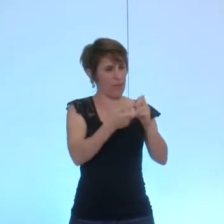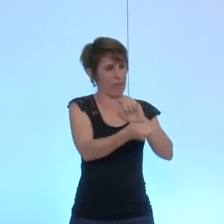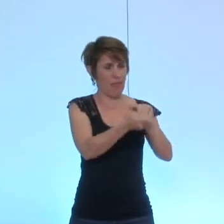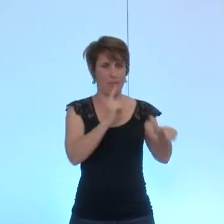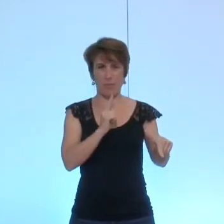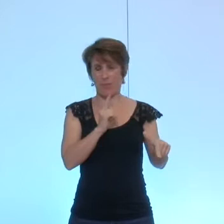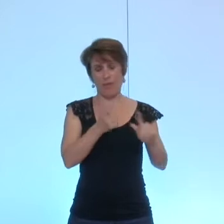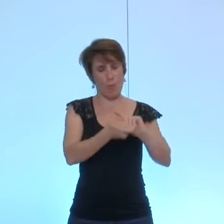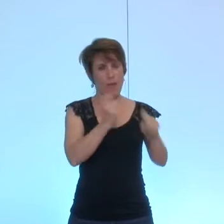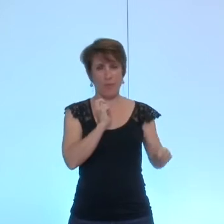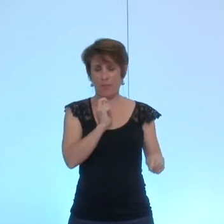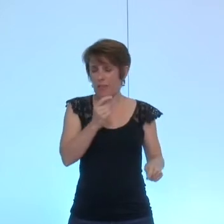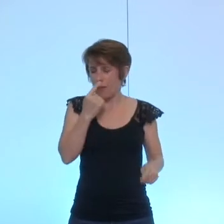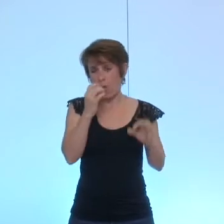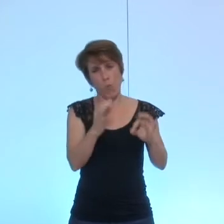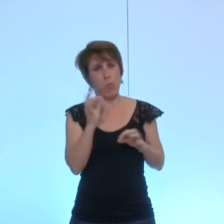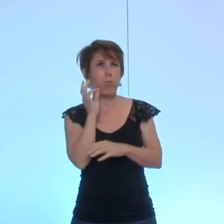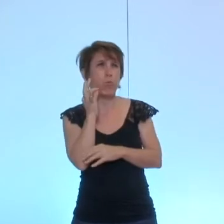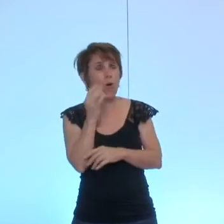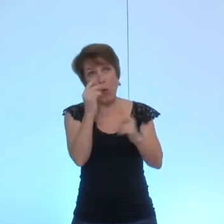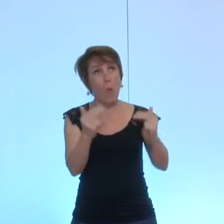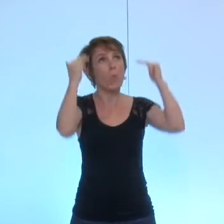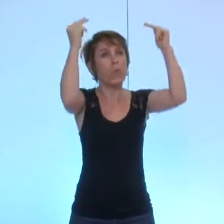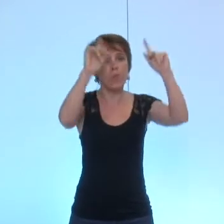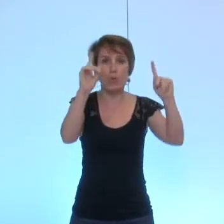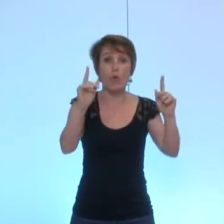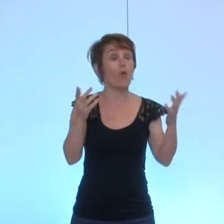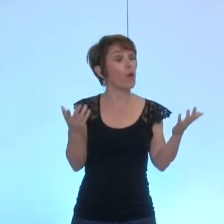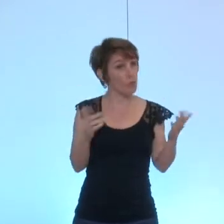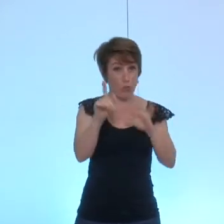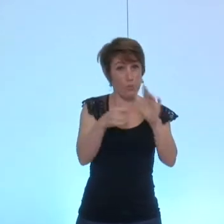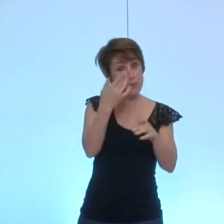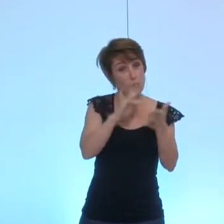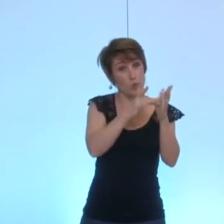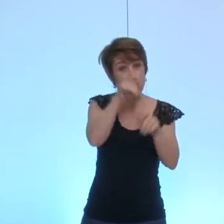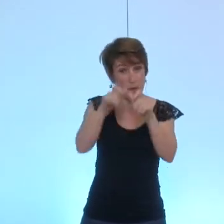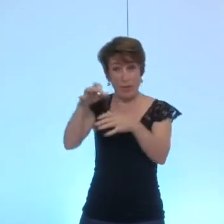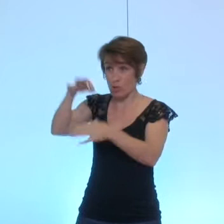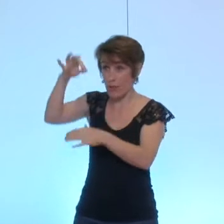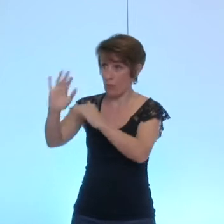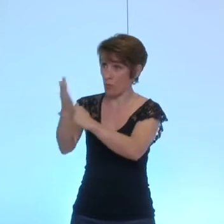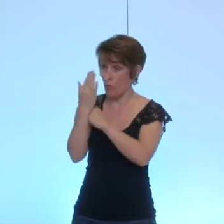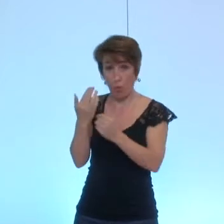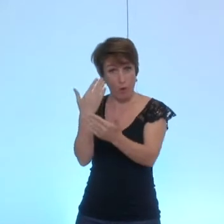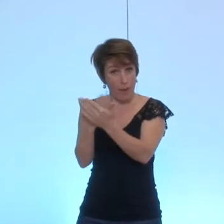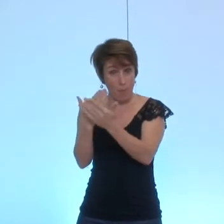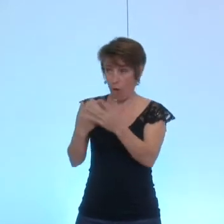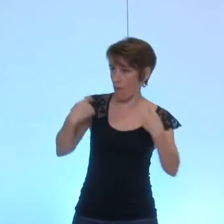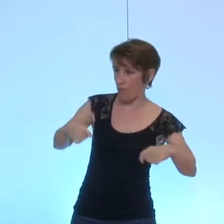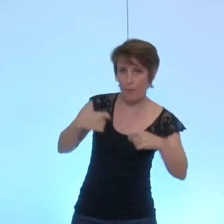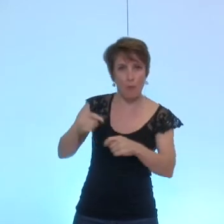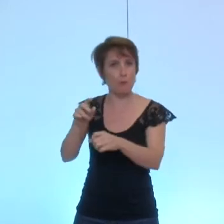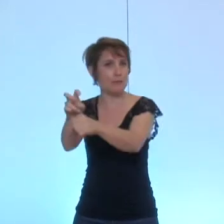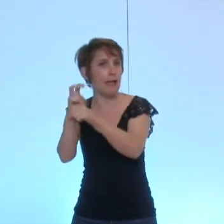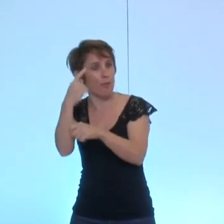L'aide accordée aux élus qui en feront la demande et qui présenteront tous les justificatifs nécessaires représentera pour chacun d'entre